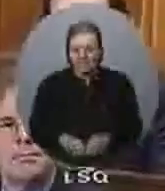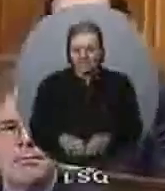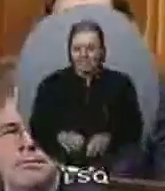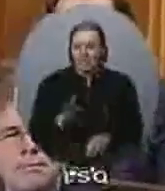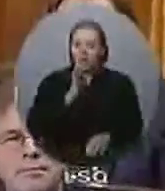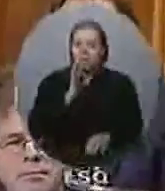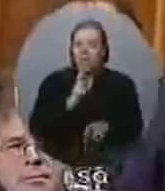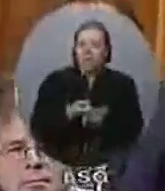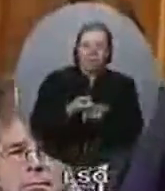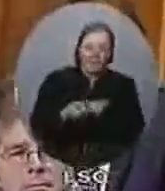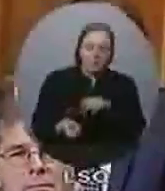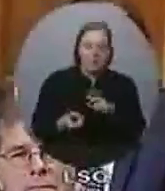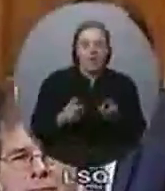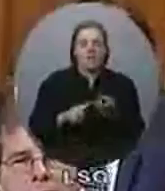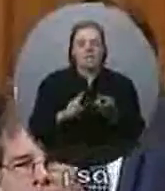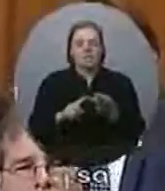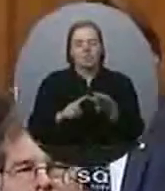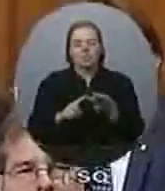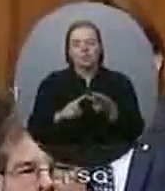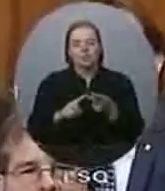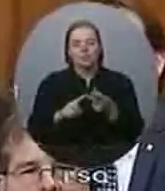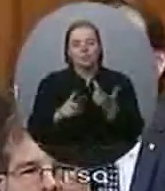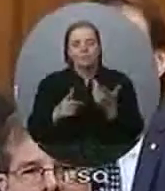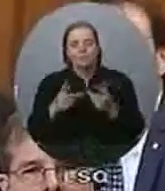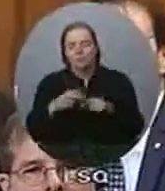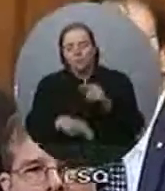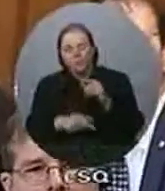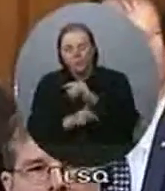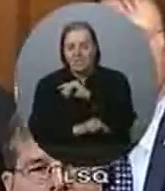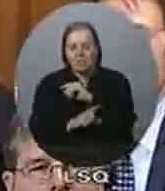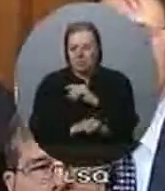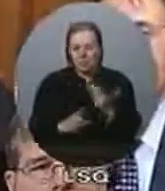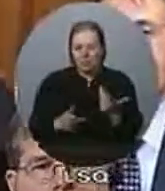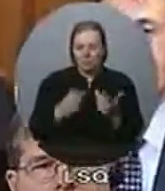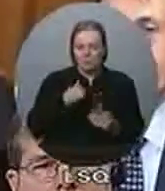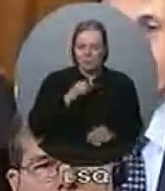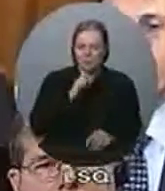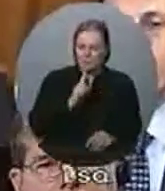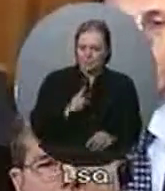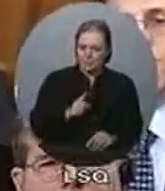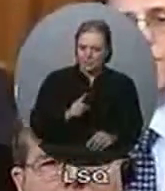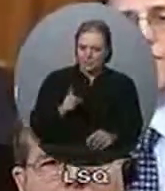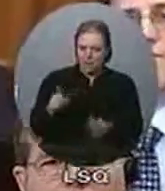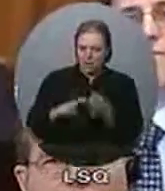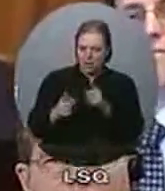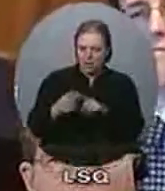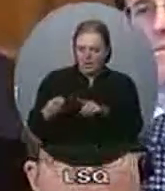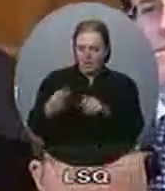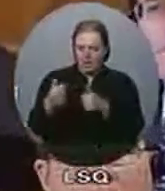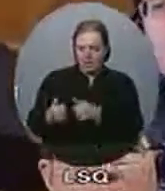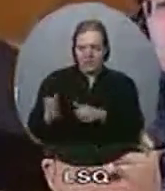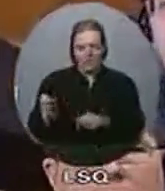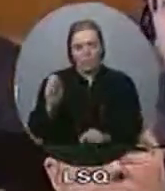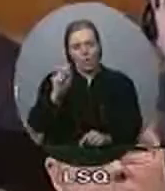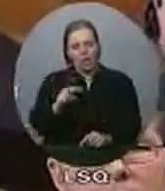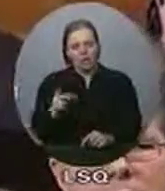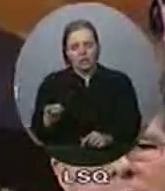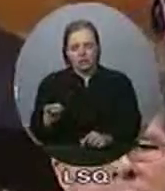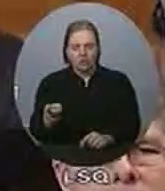saboter et de tuer des emplois. Je ne suis pas sûre si le voyage de la collègue en face à